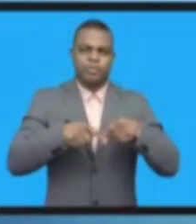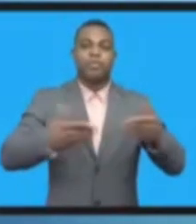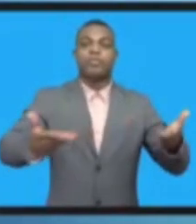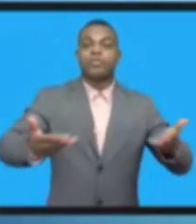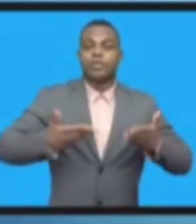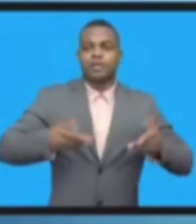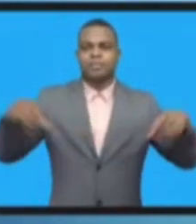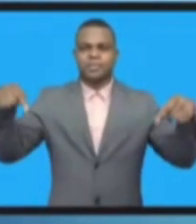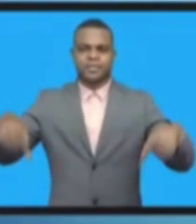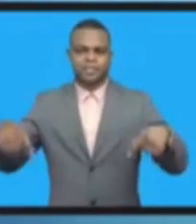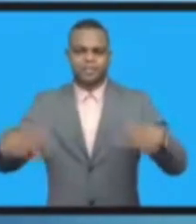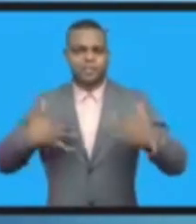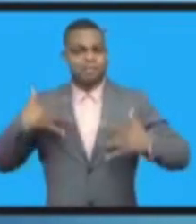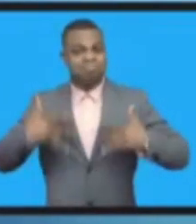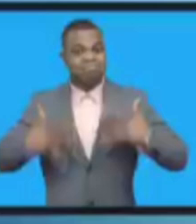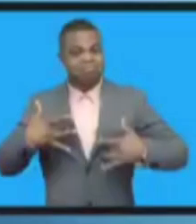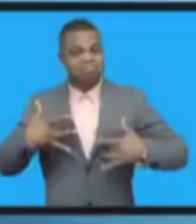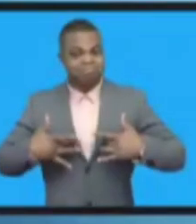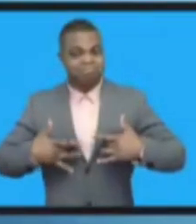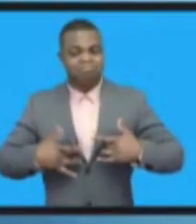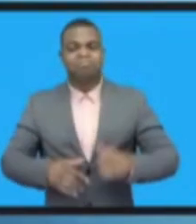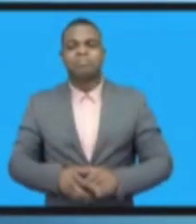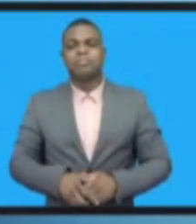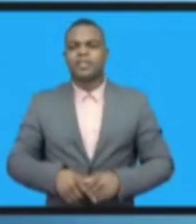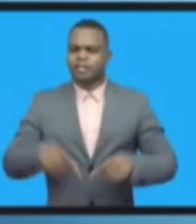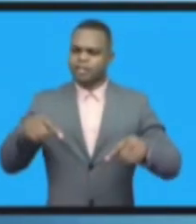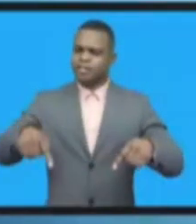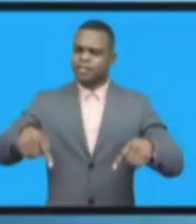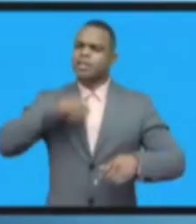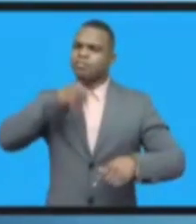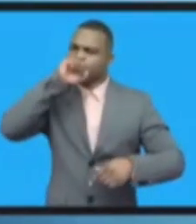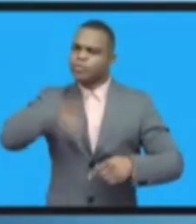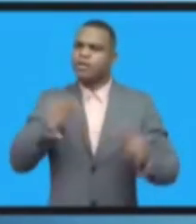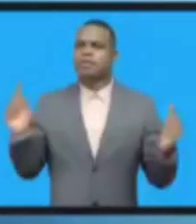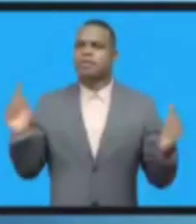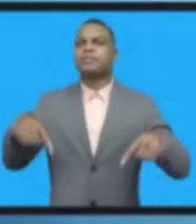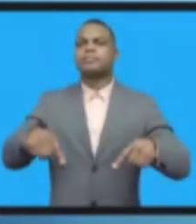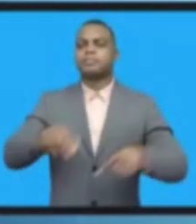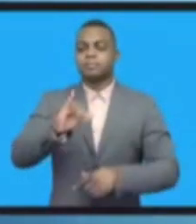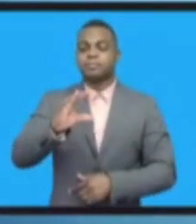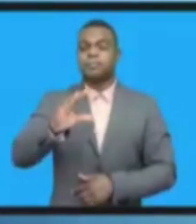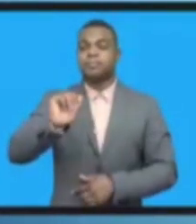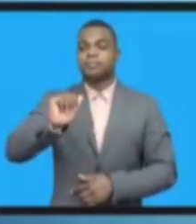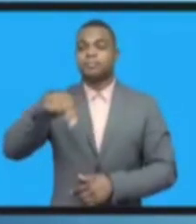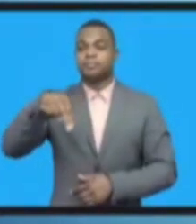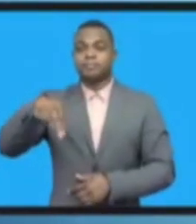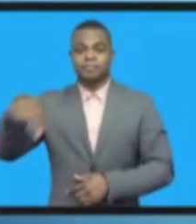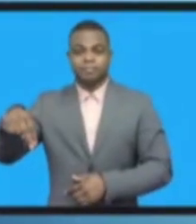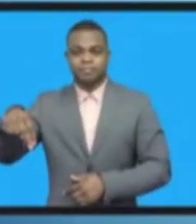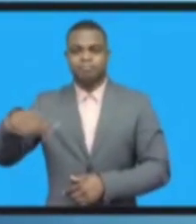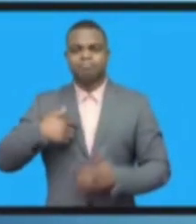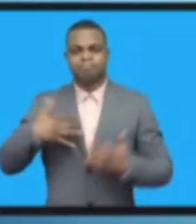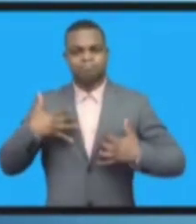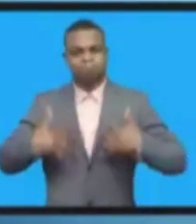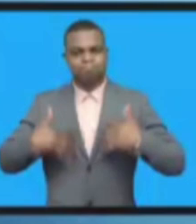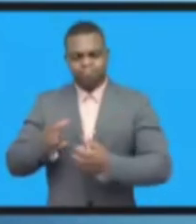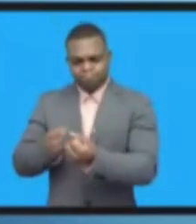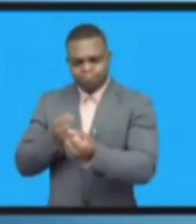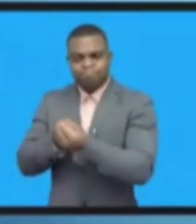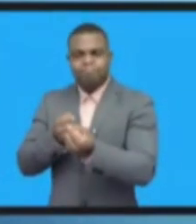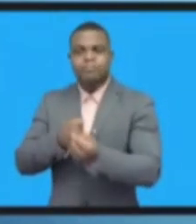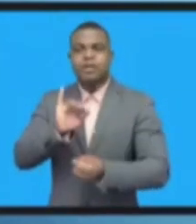ICANN – это площадка, которая поддерживала IDF с самого начала. Мы продолжаем